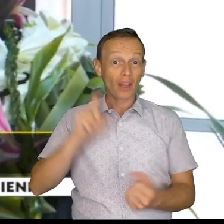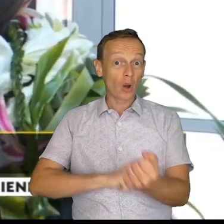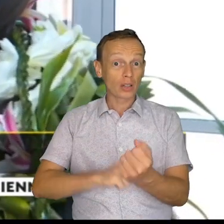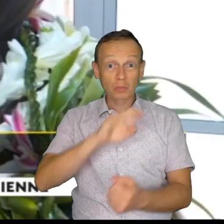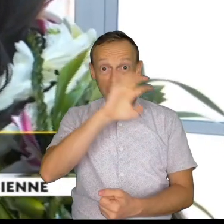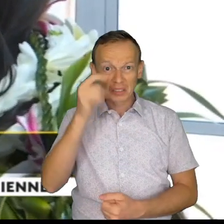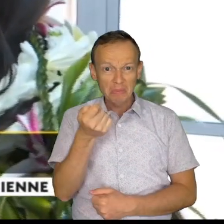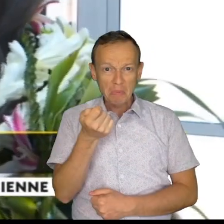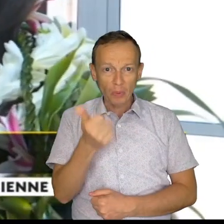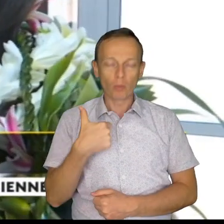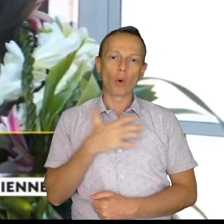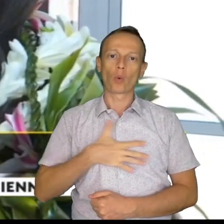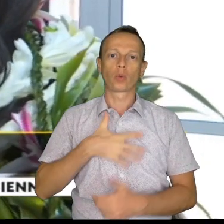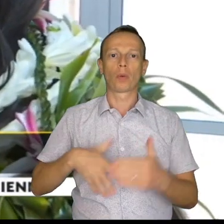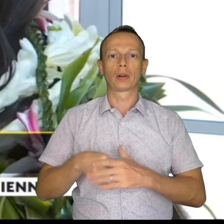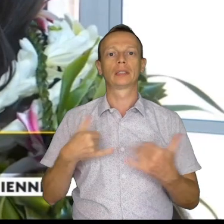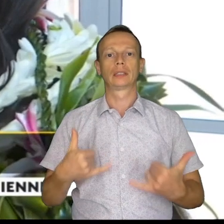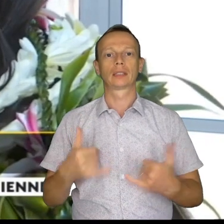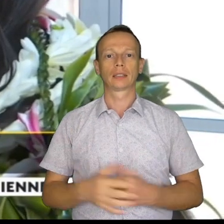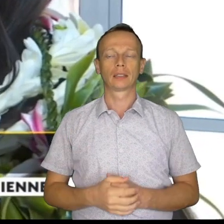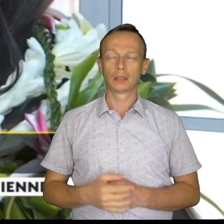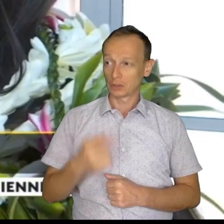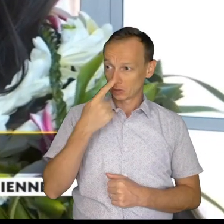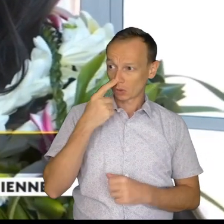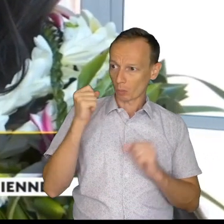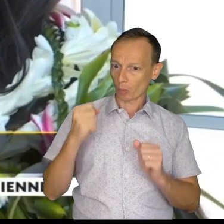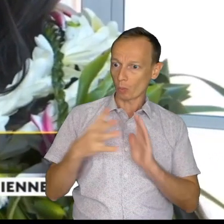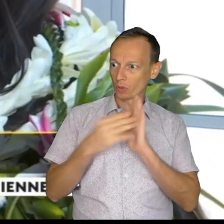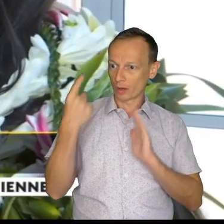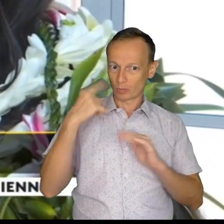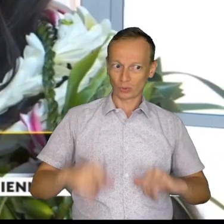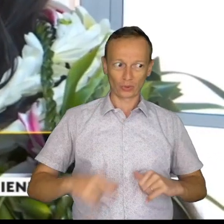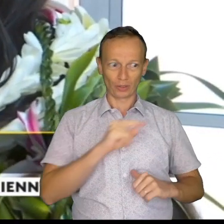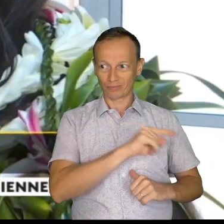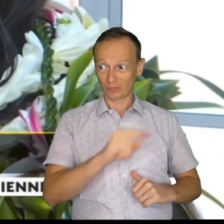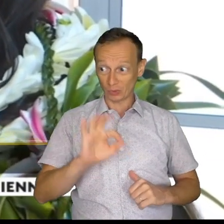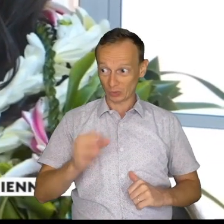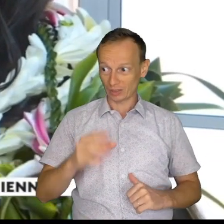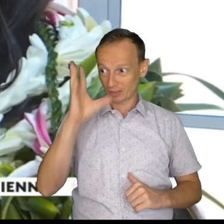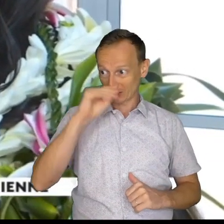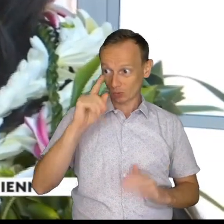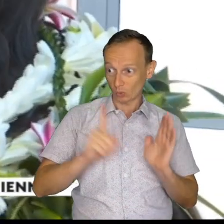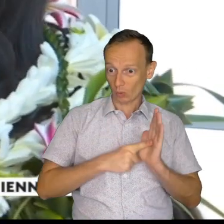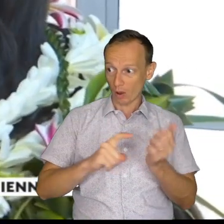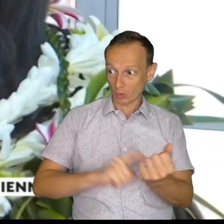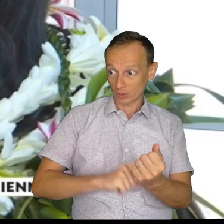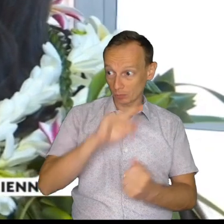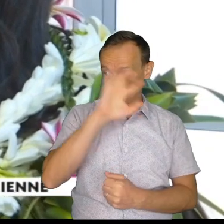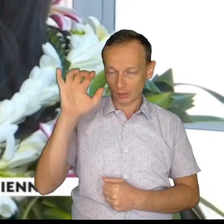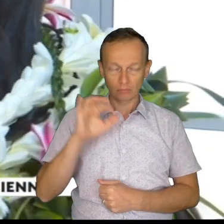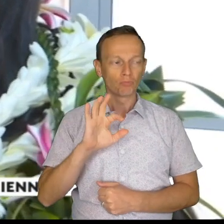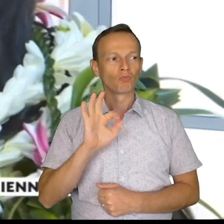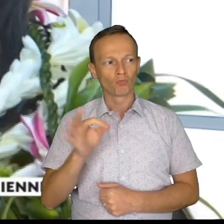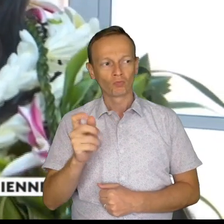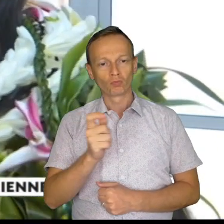'en faire partie. – Est-ce que tu penses que tu peux être un exemple pour la jeune génération d'étudiants en droit originaire de Polynésie ? – Oui, oui, je pense